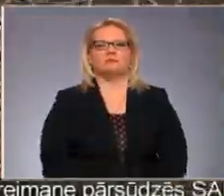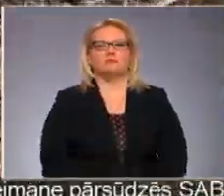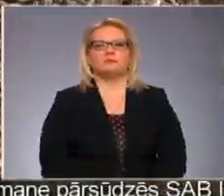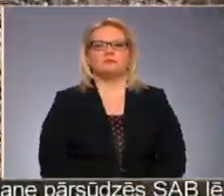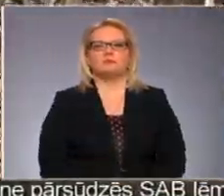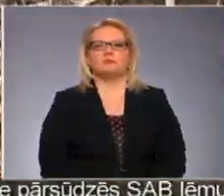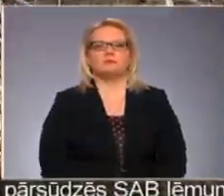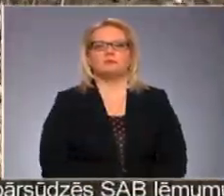TV Spektrs.